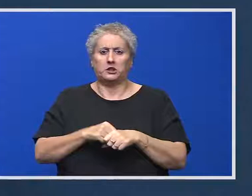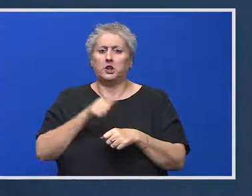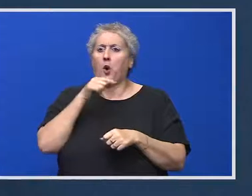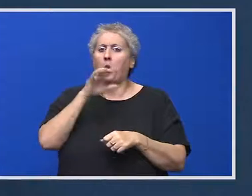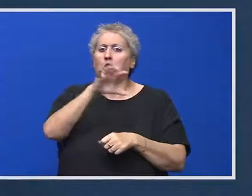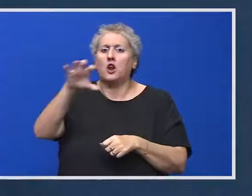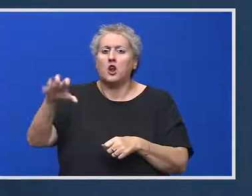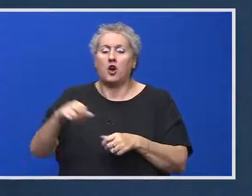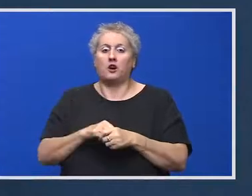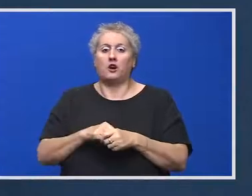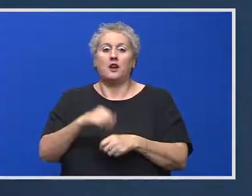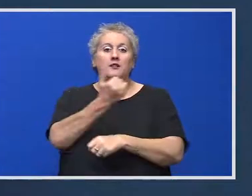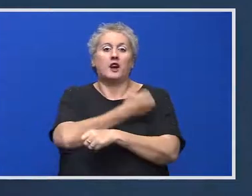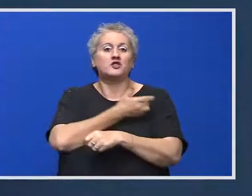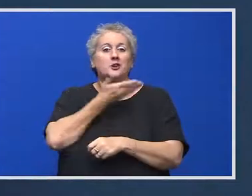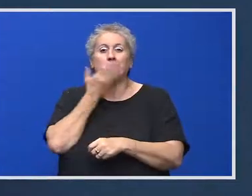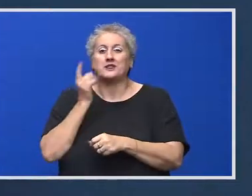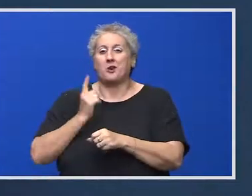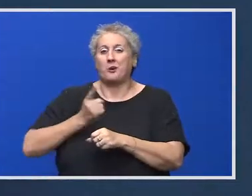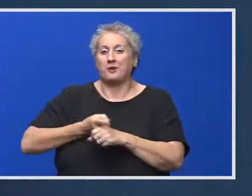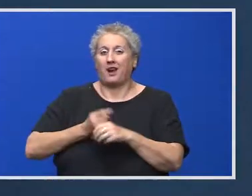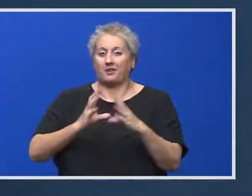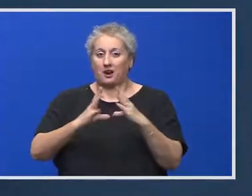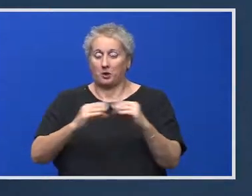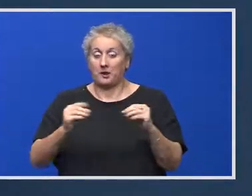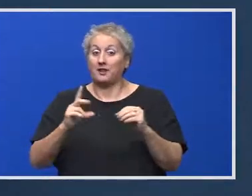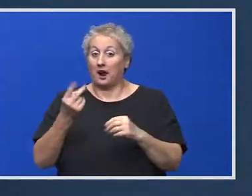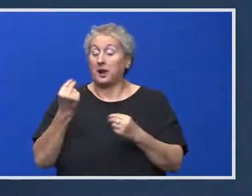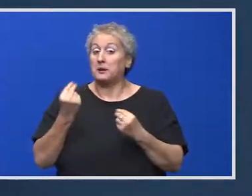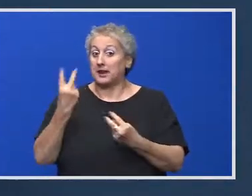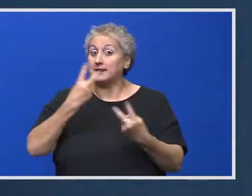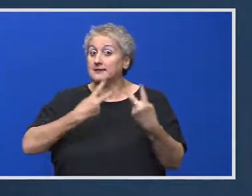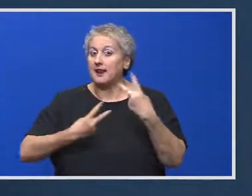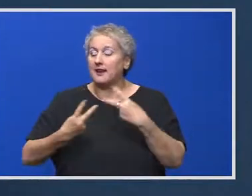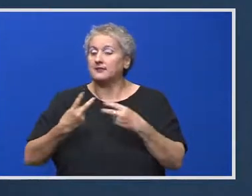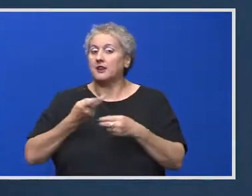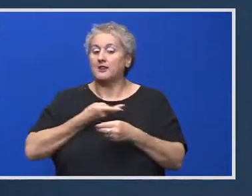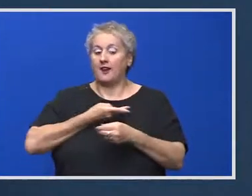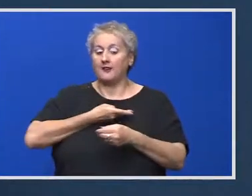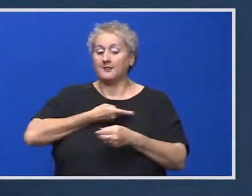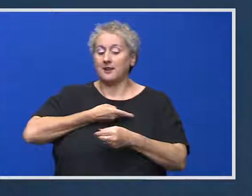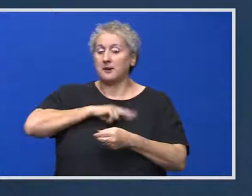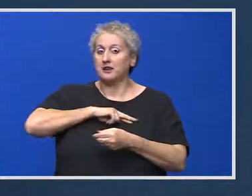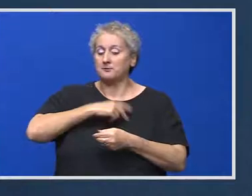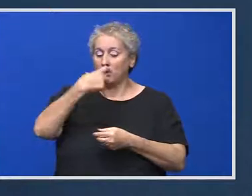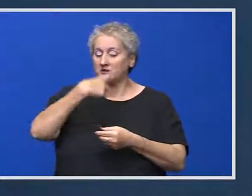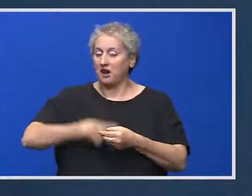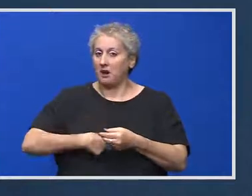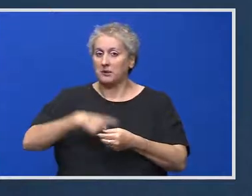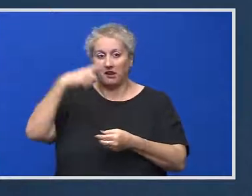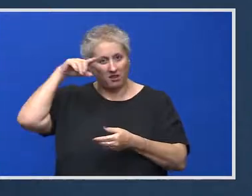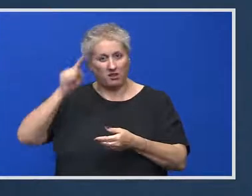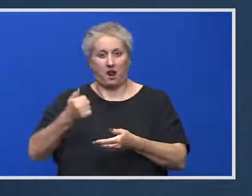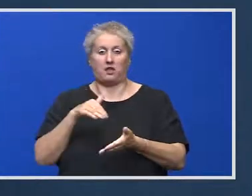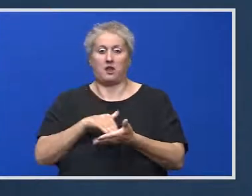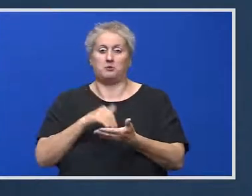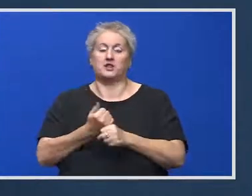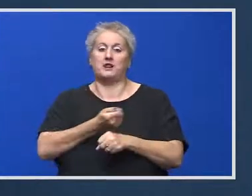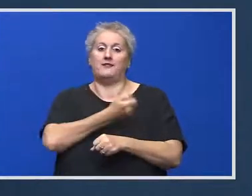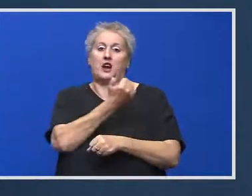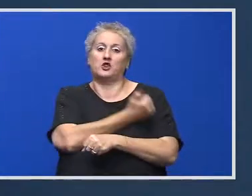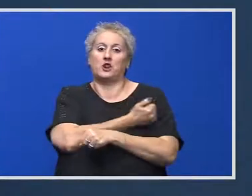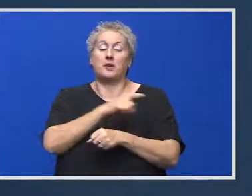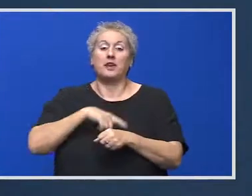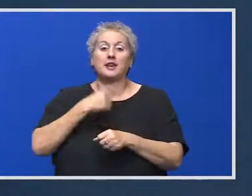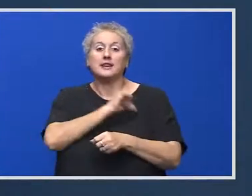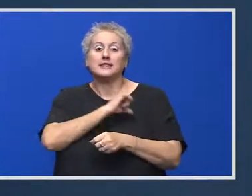vaccin. Vaccinarea nu este obligatorie în România, dar bineînțeles, dacă suntem responsabili, trebuie să ne vaccinăm. Pentru că este singura